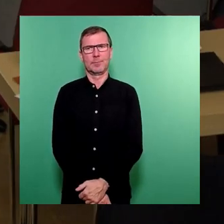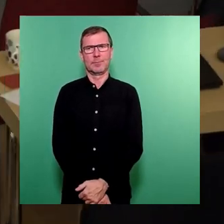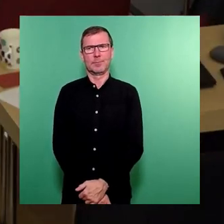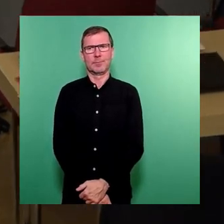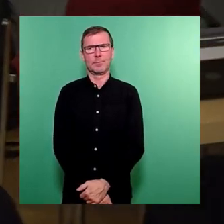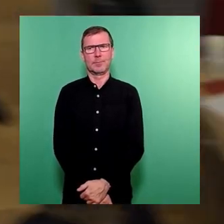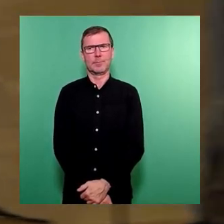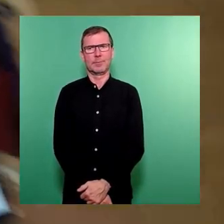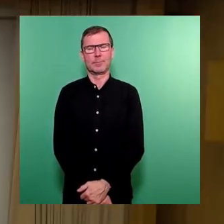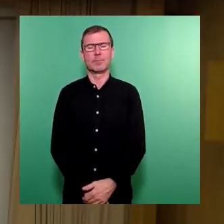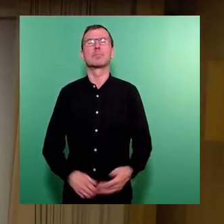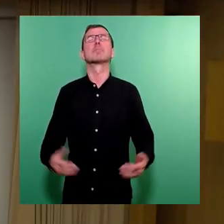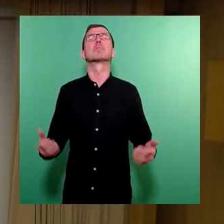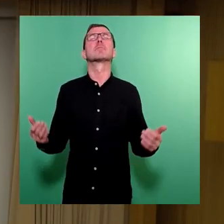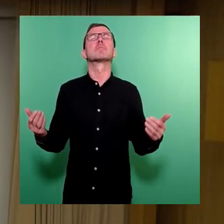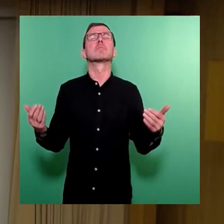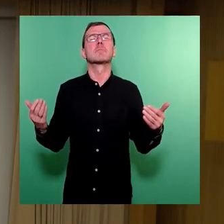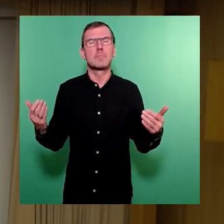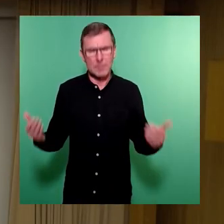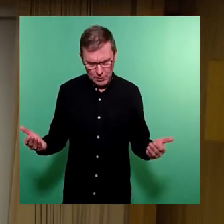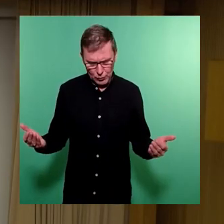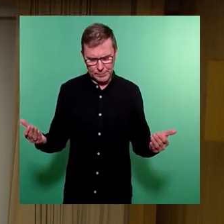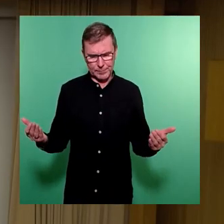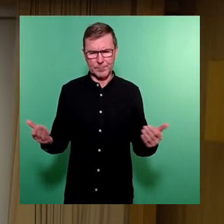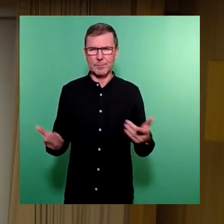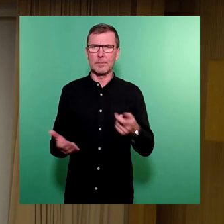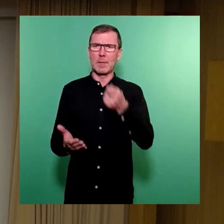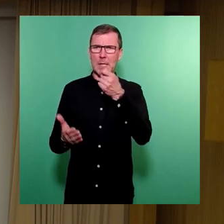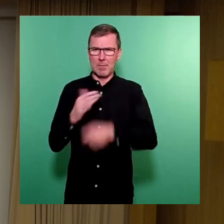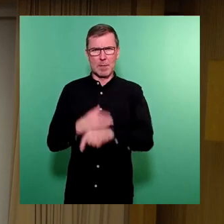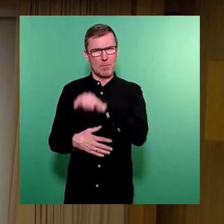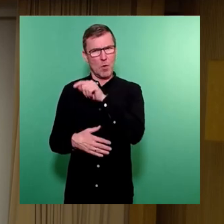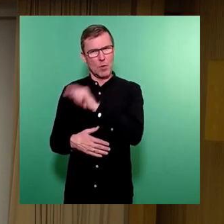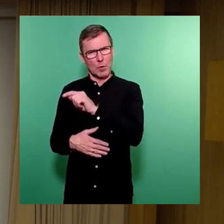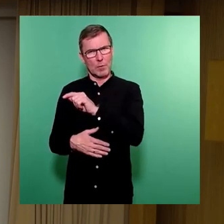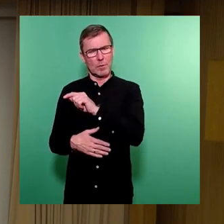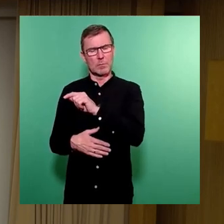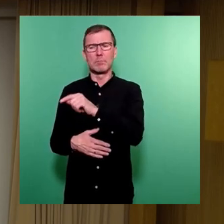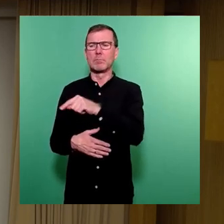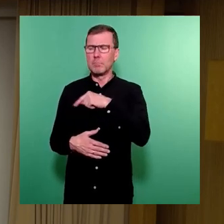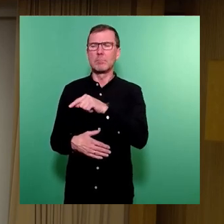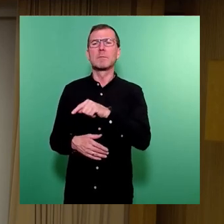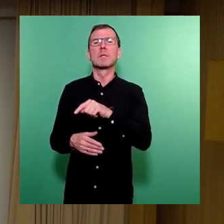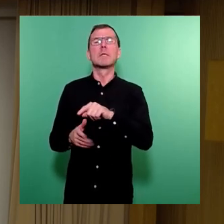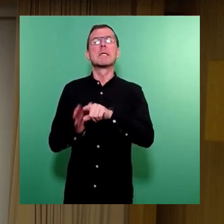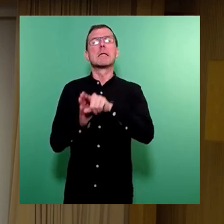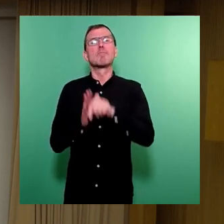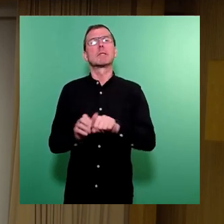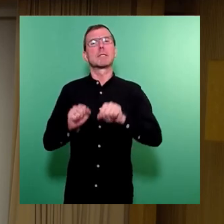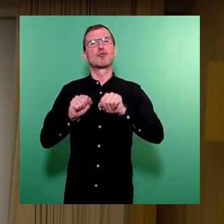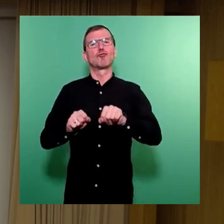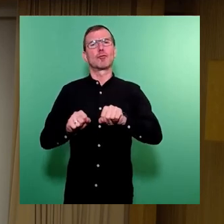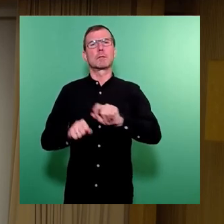Also mit dem Käufer ist ein wirksamer Mindestschutz bis zum Beginn der